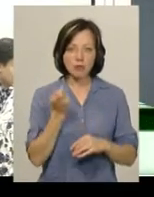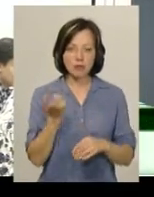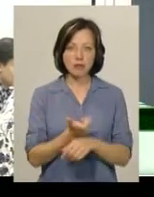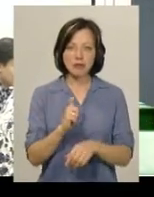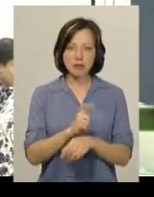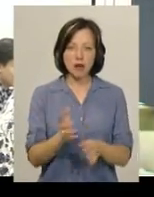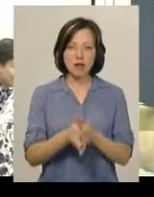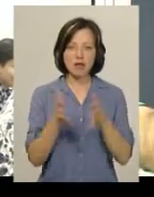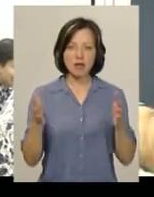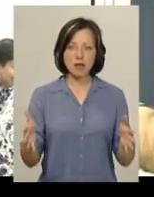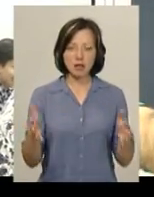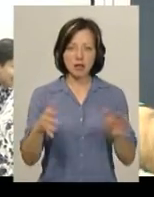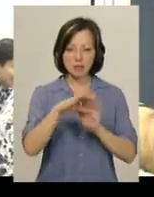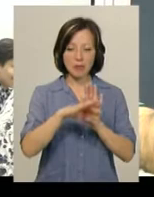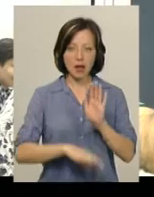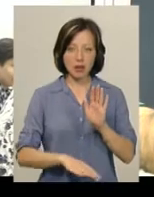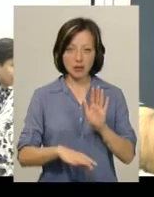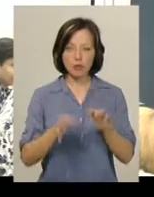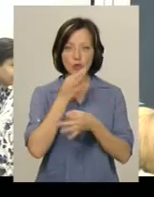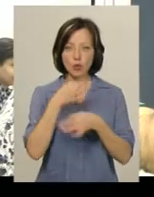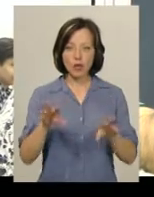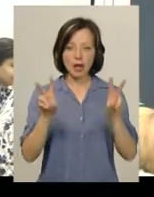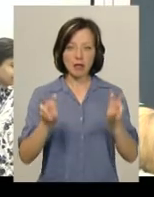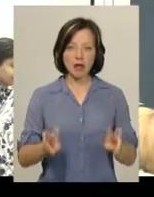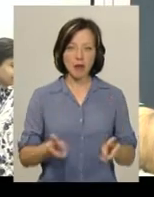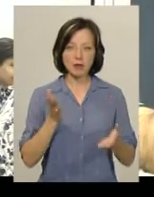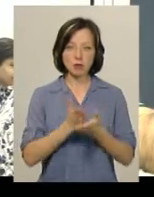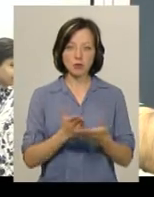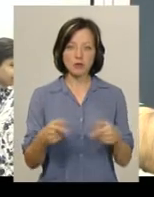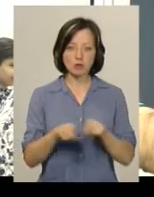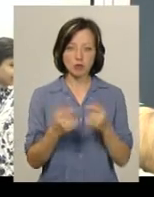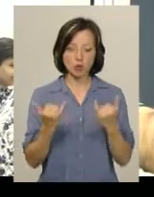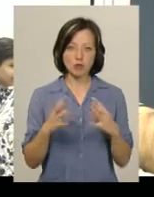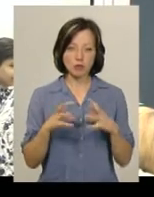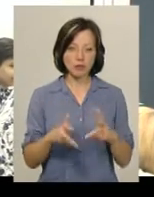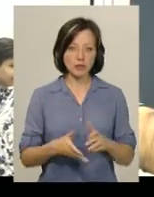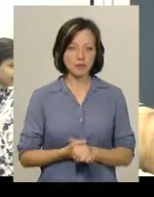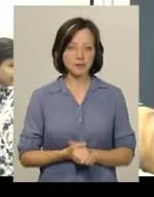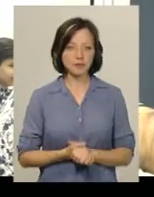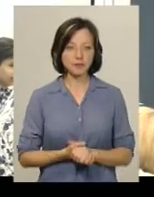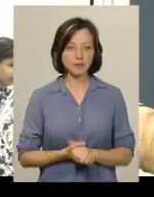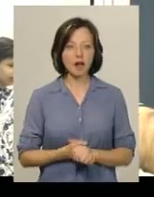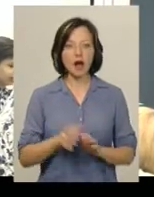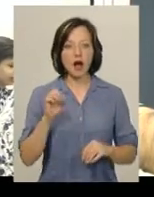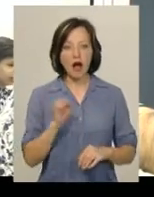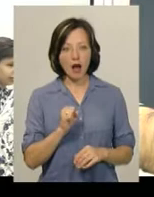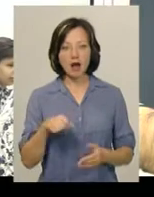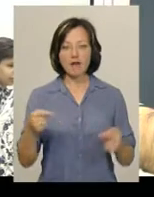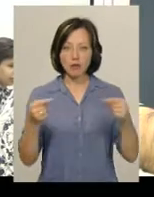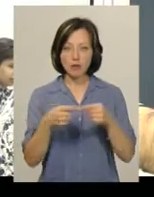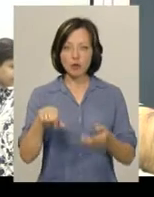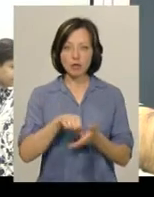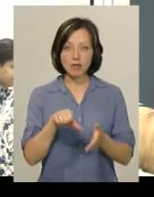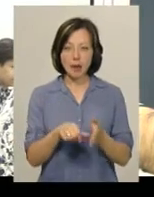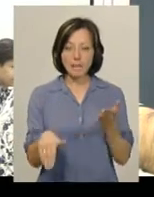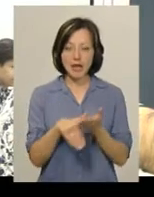максимально великий, широкий спектр будь-яких тем, котрі існують в сучасному світі. Відповідно, учасники методом